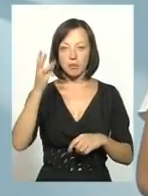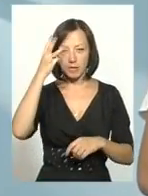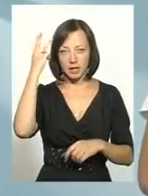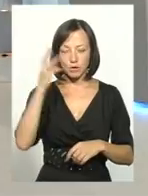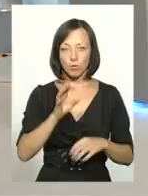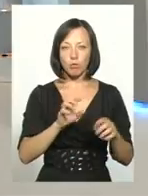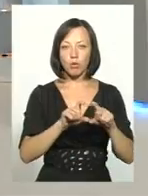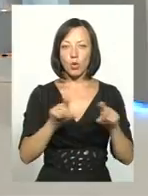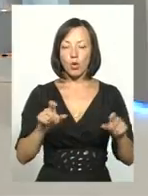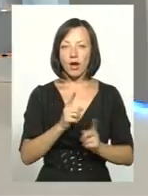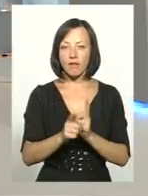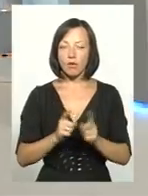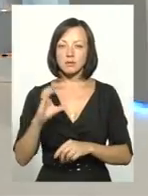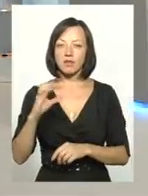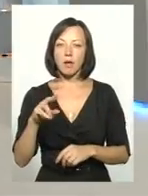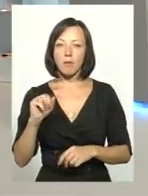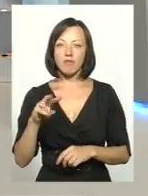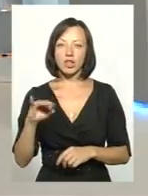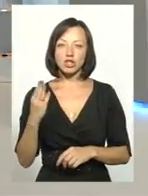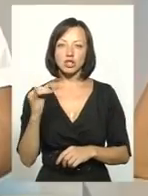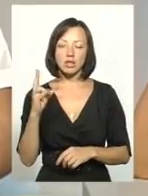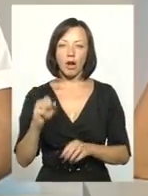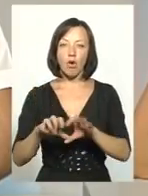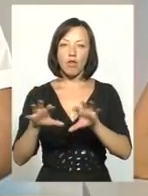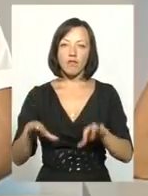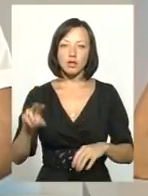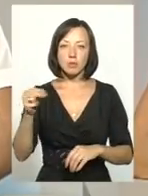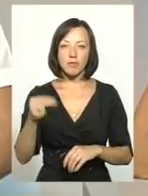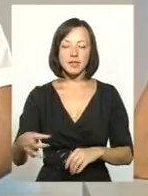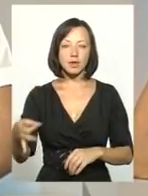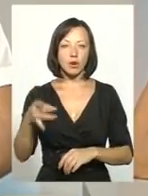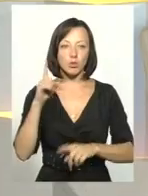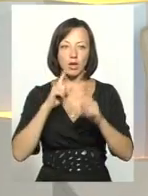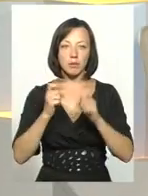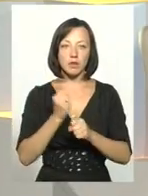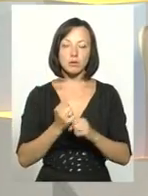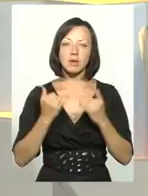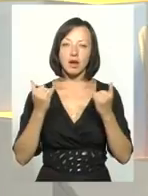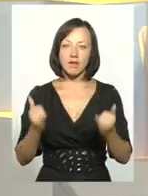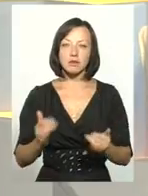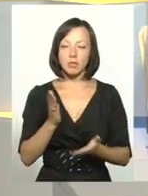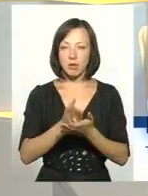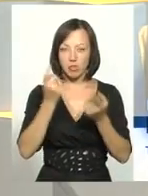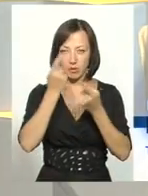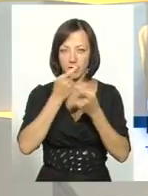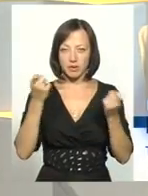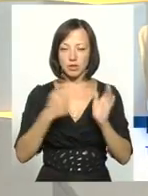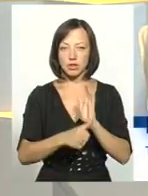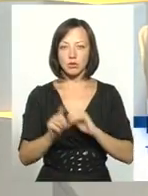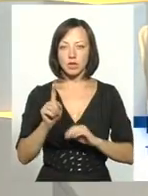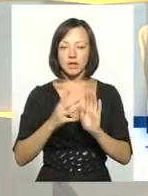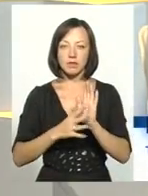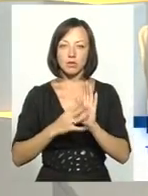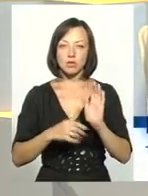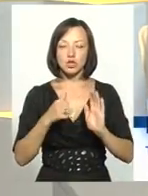реформ, та Світлана Павлишина, голова Чемиревецької районної ради. Нагадую, ми працюємо для вас, утримуємо ефірі 61 90